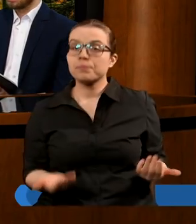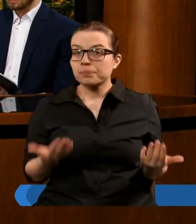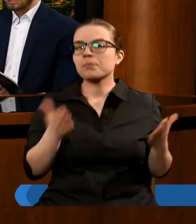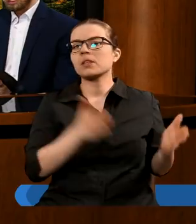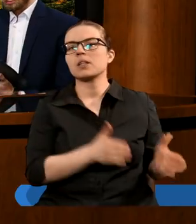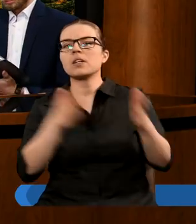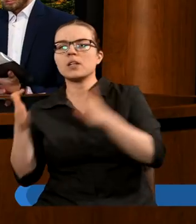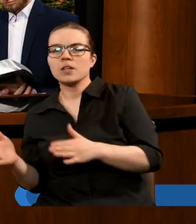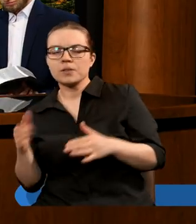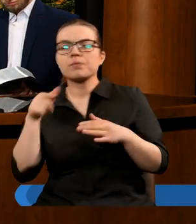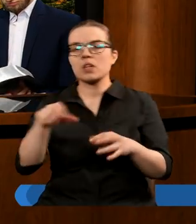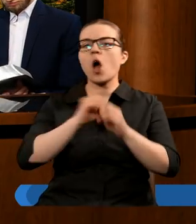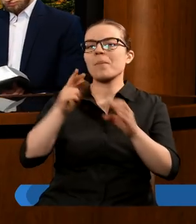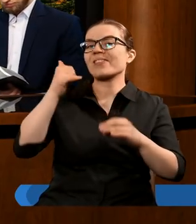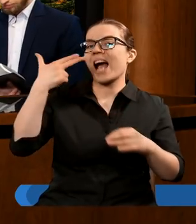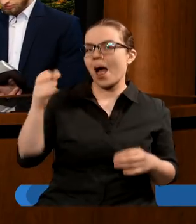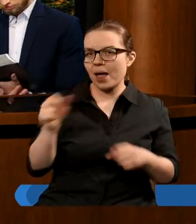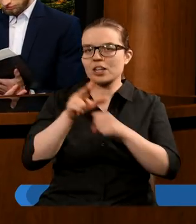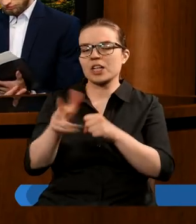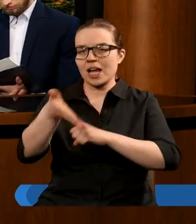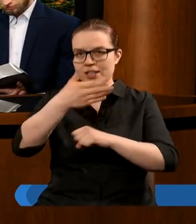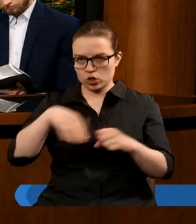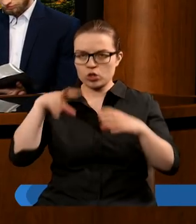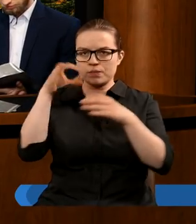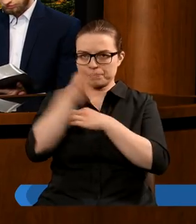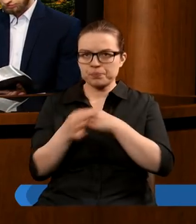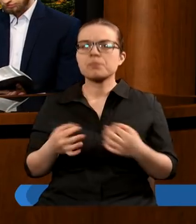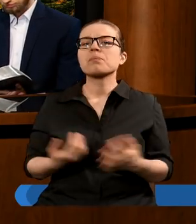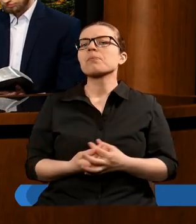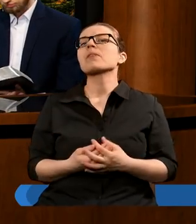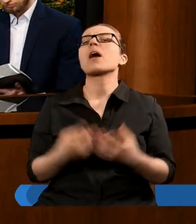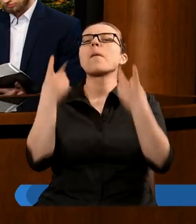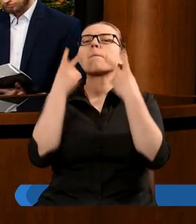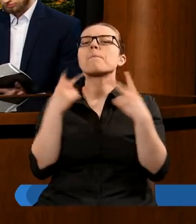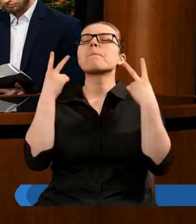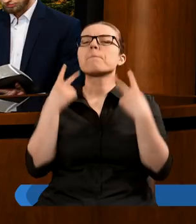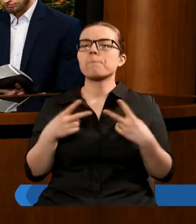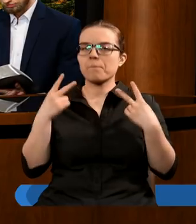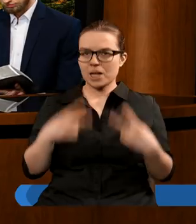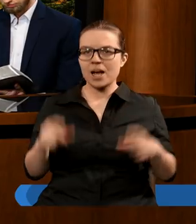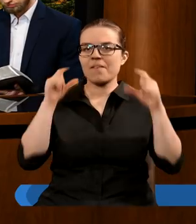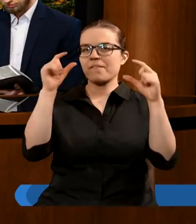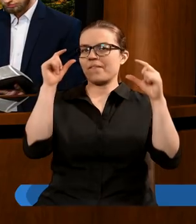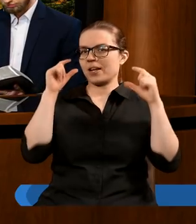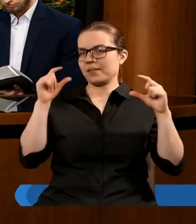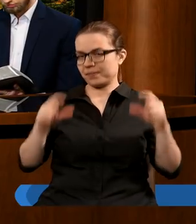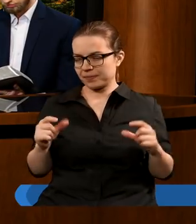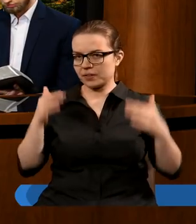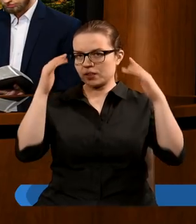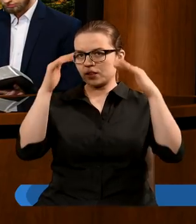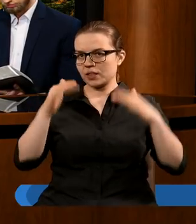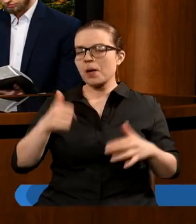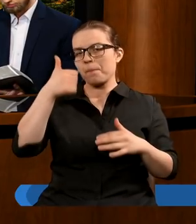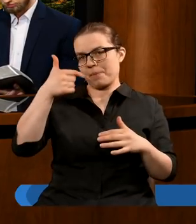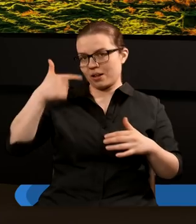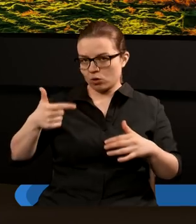objawienia, do rozdziału trzynastego i przeczytam wersety pierwsze, pierwszy i